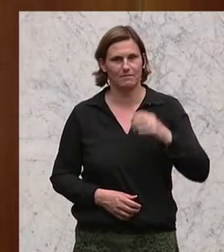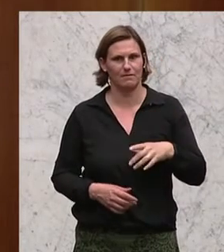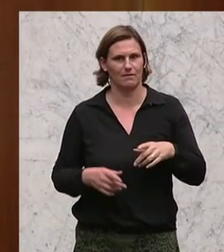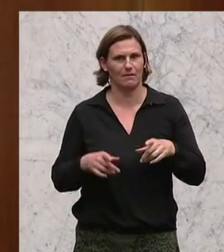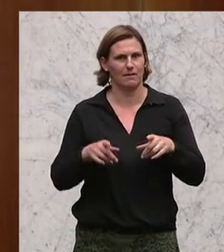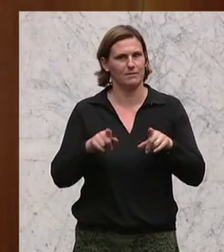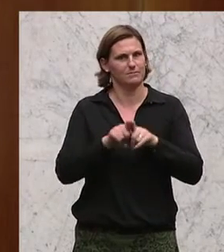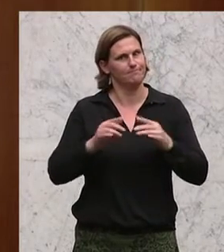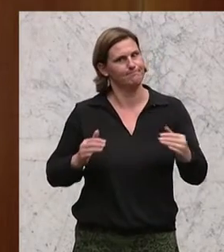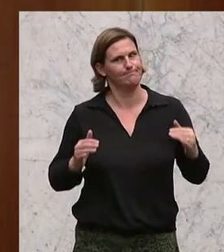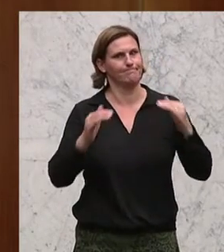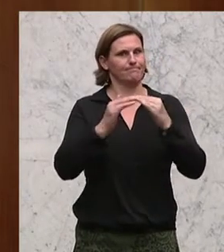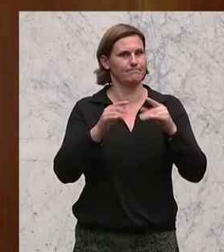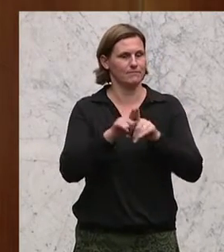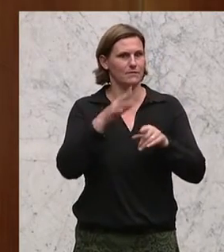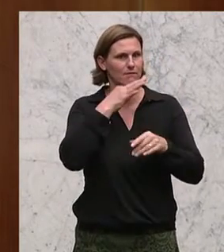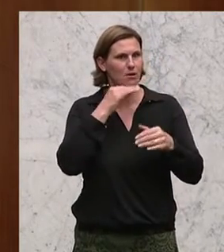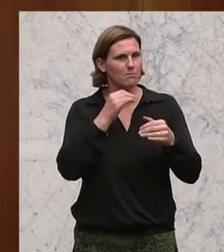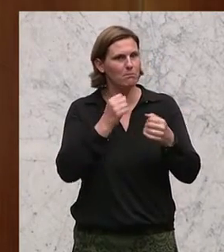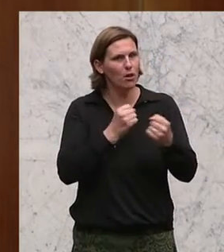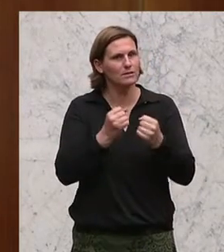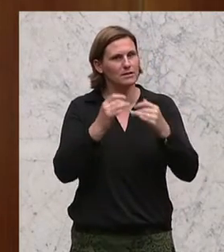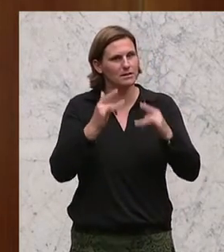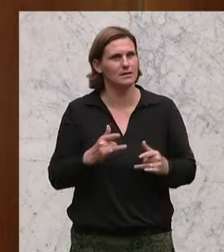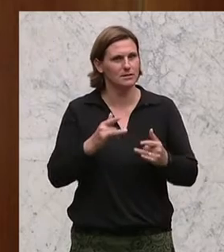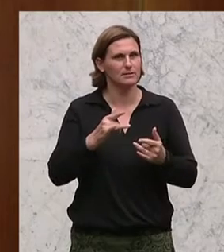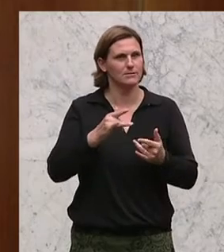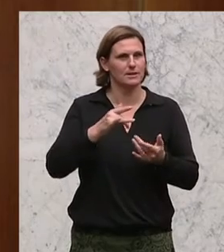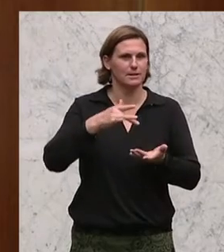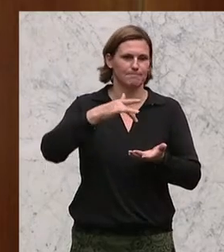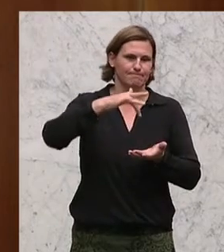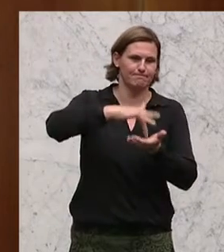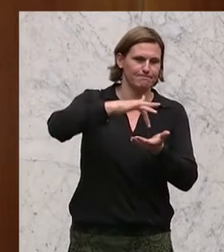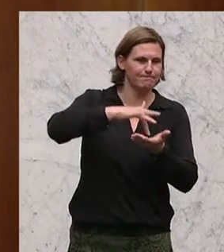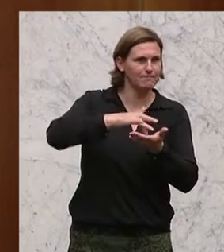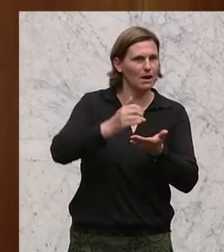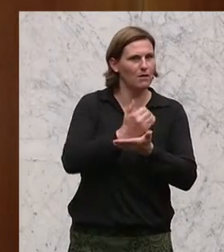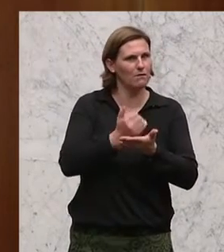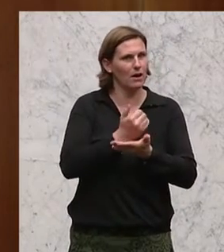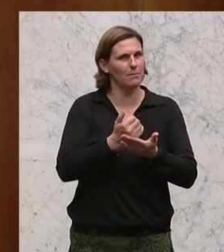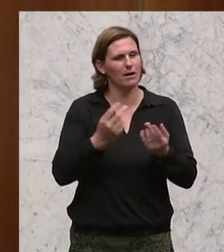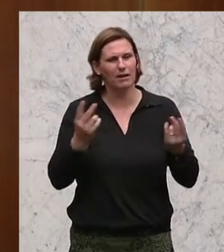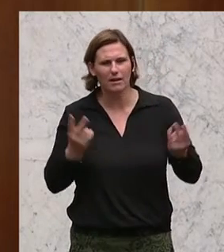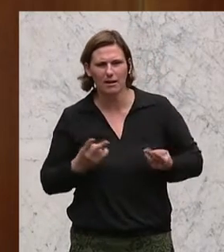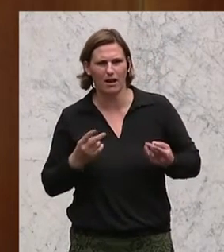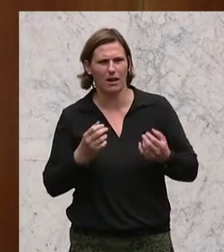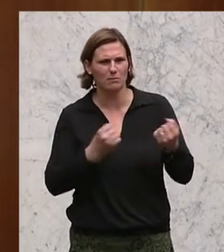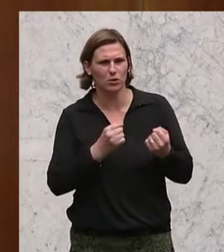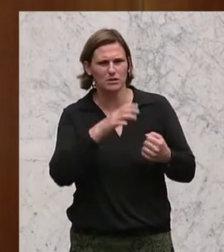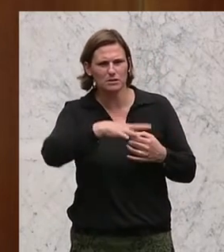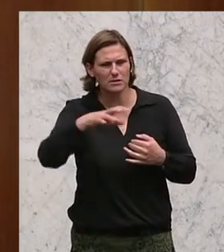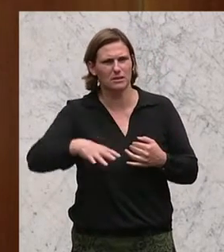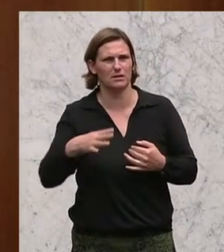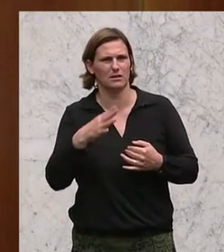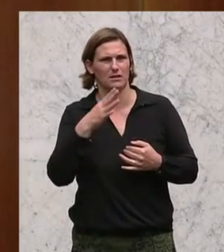Gleichstellungs und Frauenpolitik ist eine der zentralen Aufgaben in allen Politikfeldern. Die Frage, ob ich